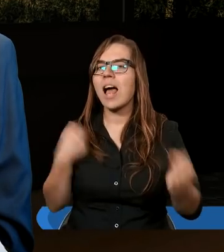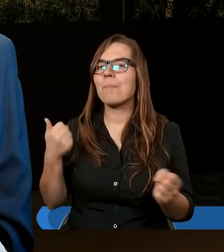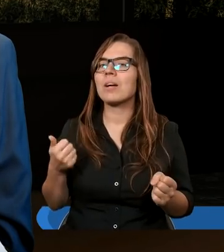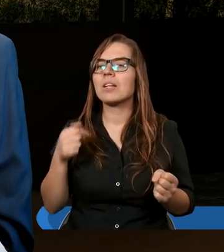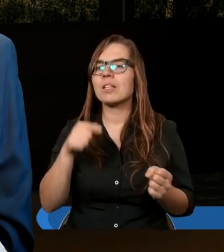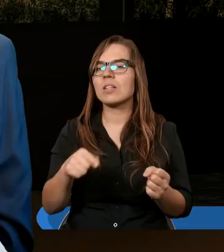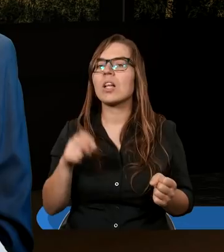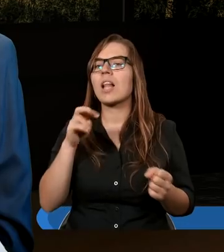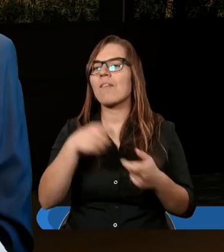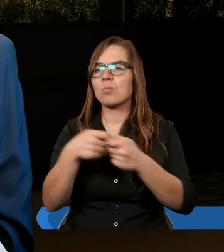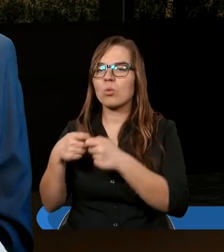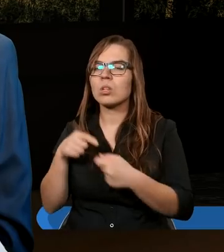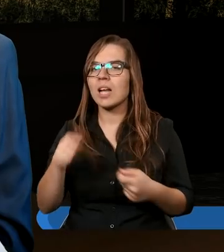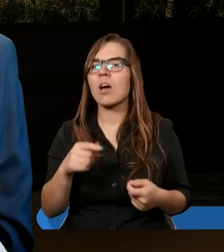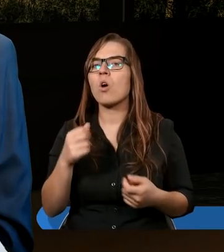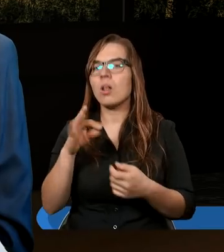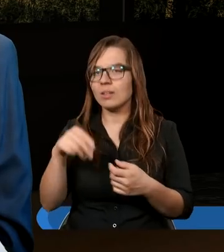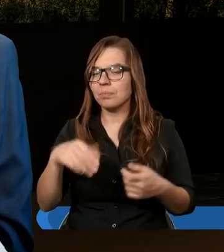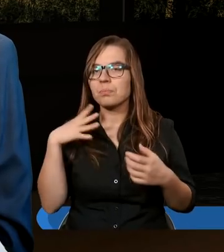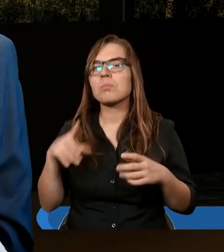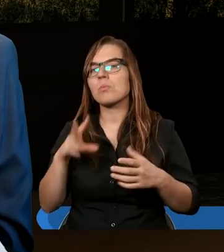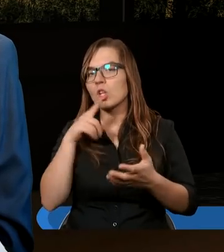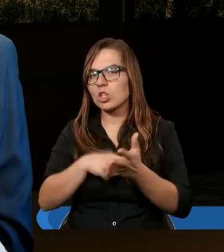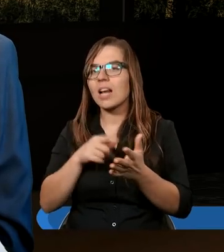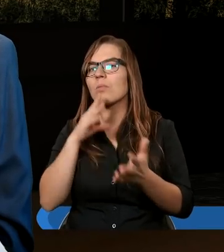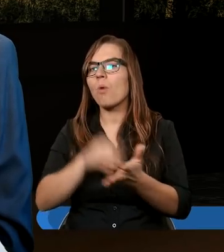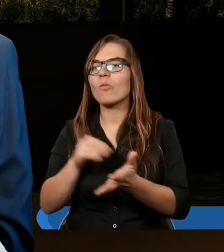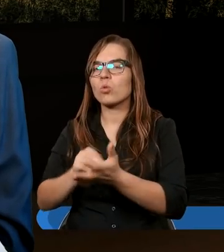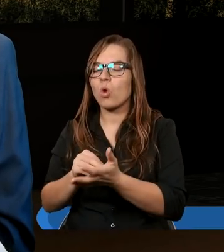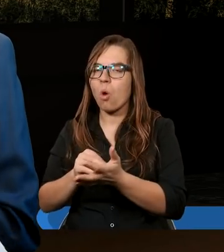tak wspólnota tego typu była gdzieś powtórzona.